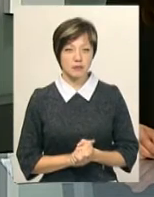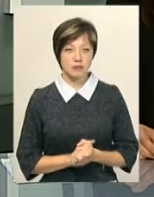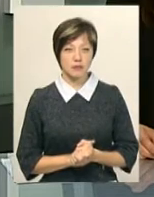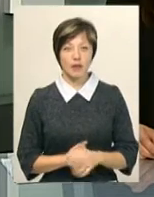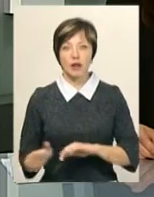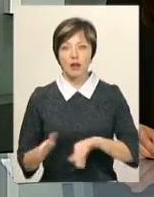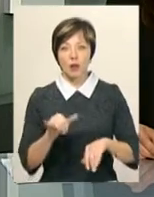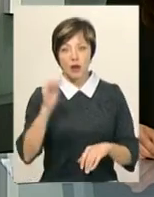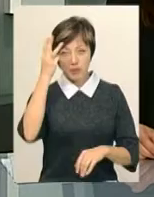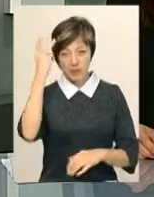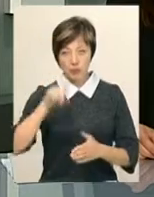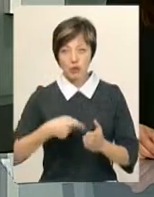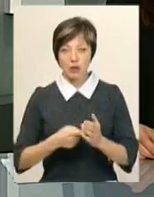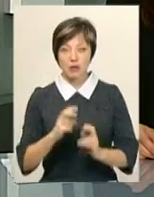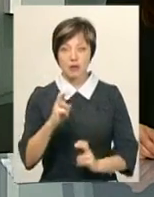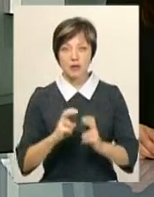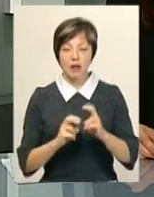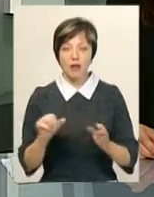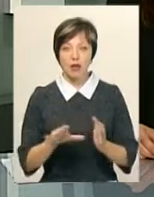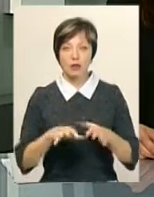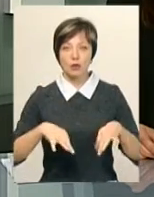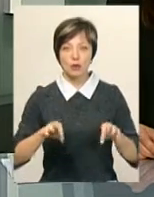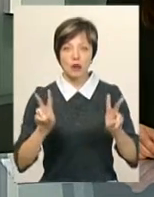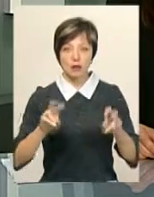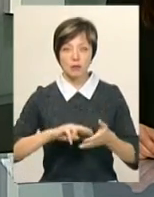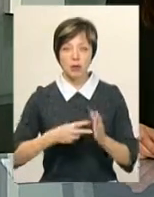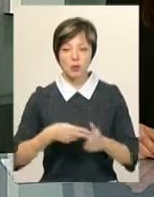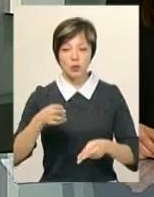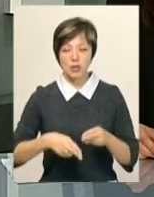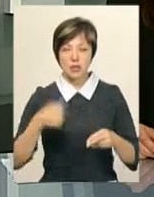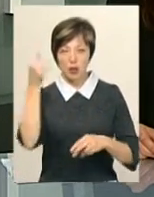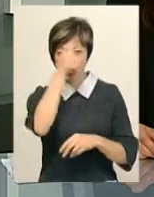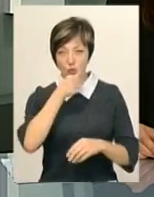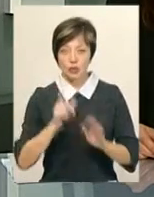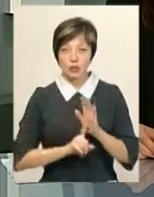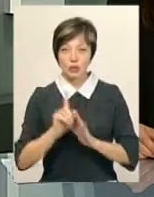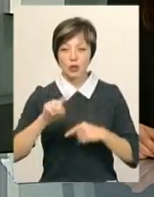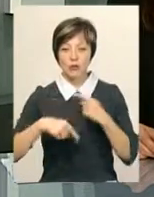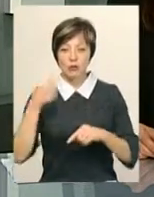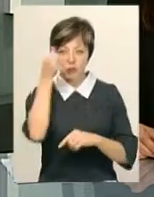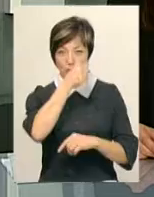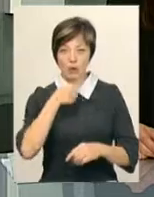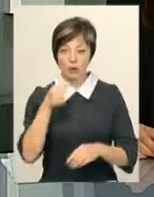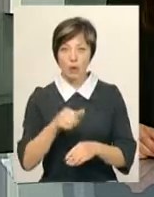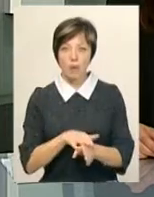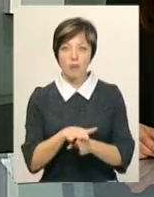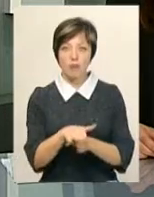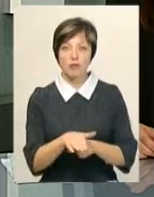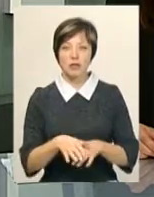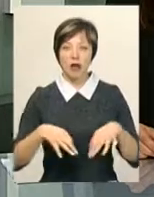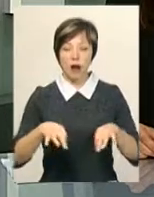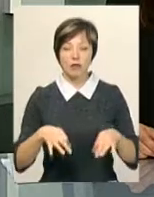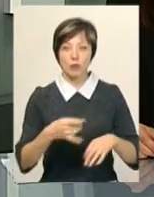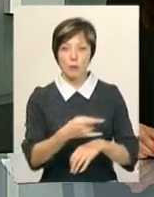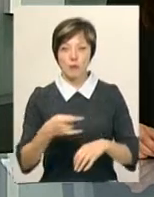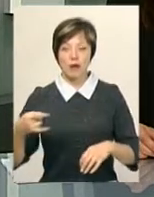У Хмельницькому комунальному підприємстві «Електротранс» планують до кінця цього року, на початку наступного року, поповнити автопарк. Про